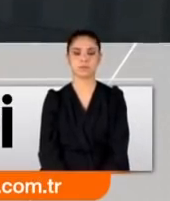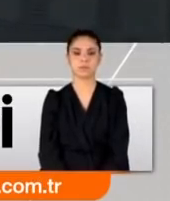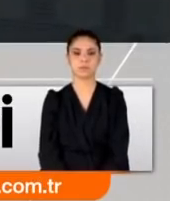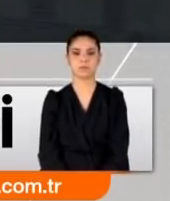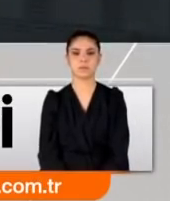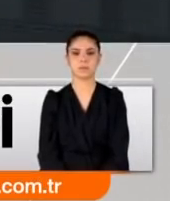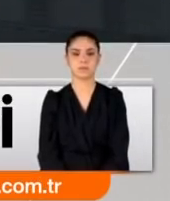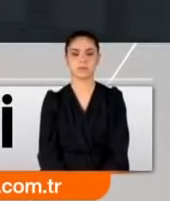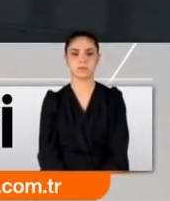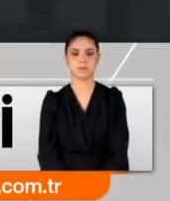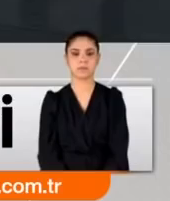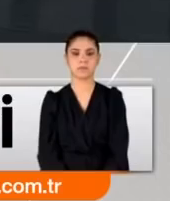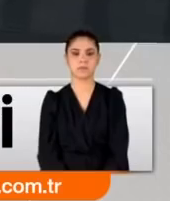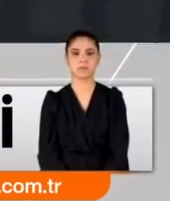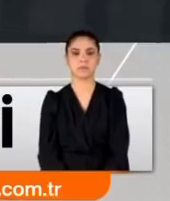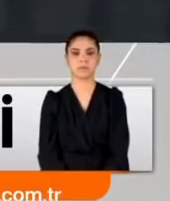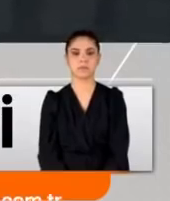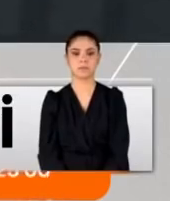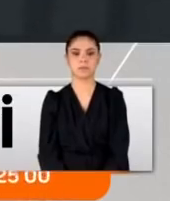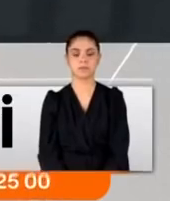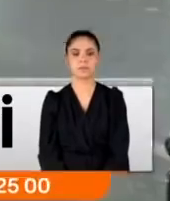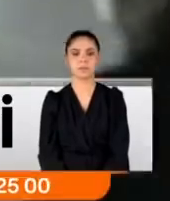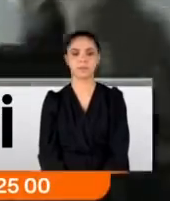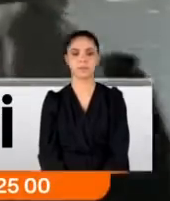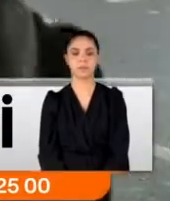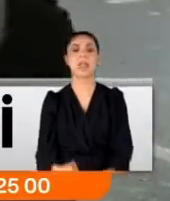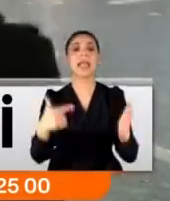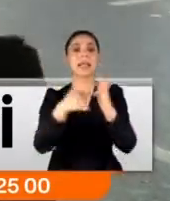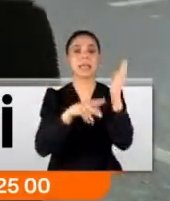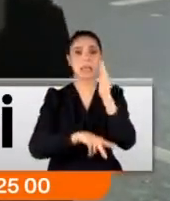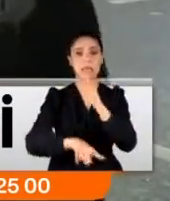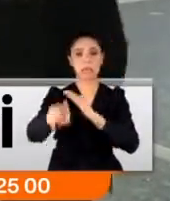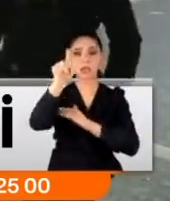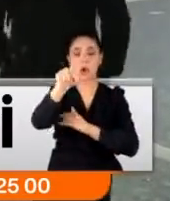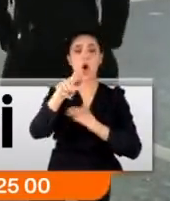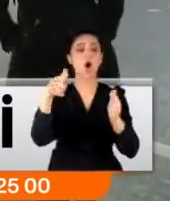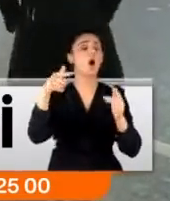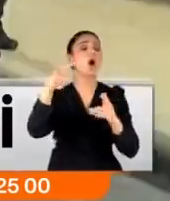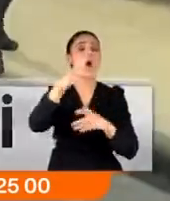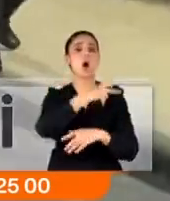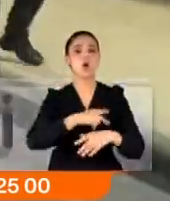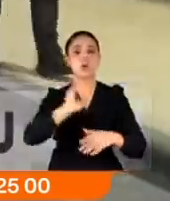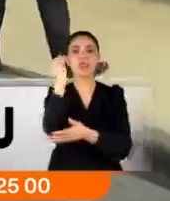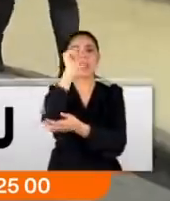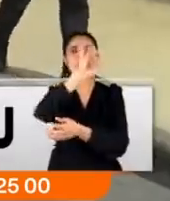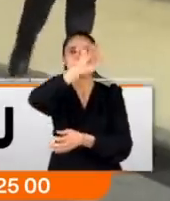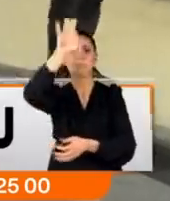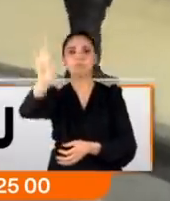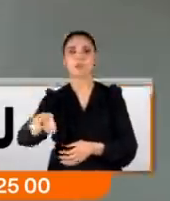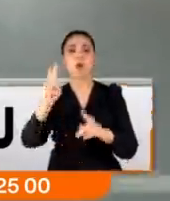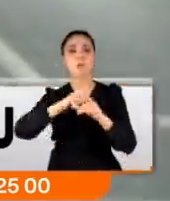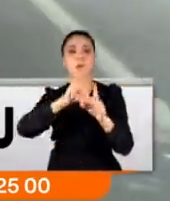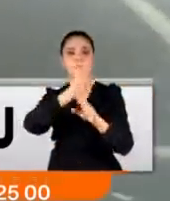şikayetçi olduk, geldik burada bulduk aracı. Kadıköy'den yola çıkan o otobüs Taksim'deydi. Olay yerine giden